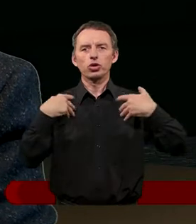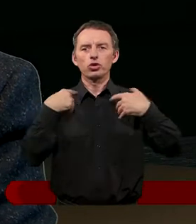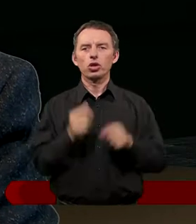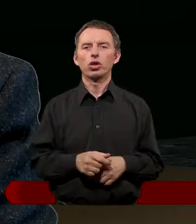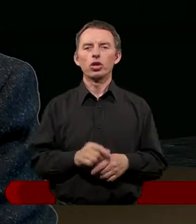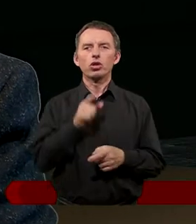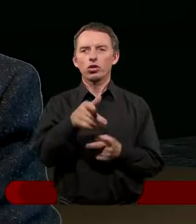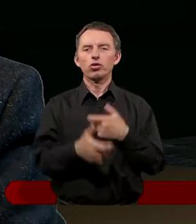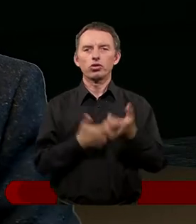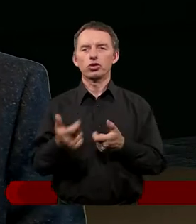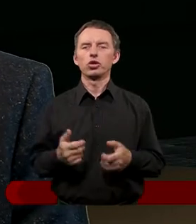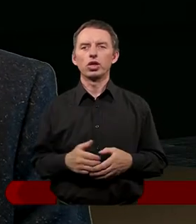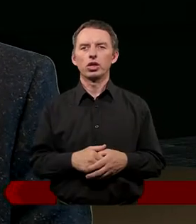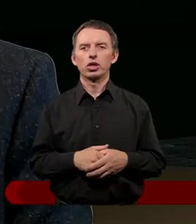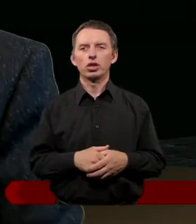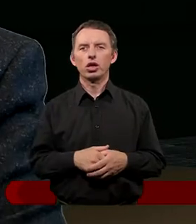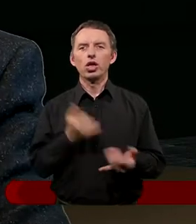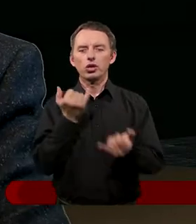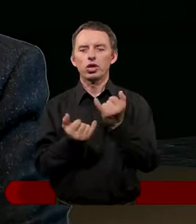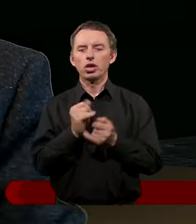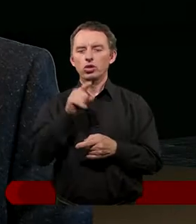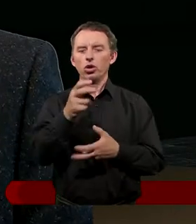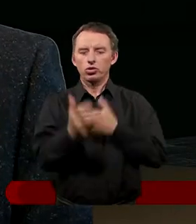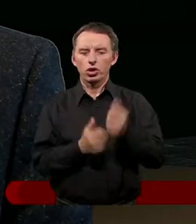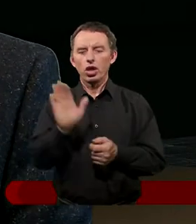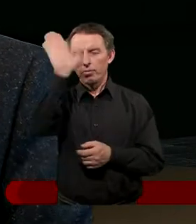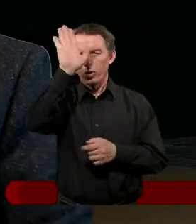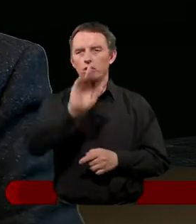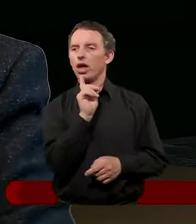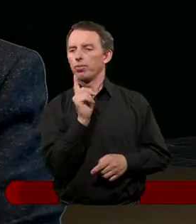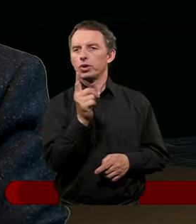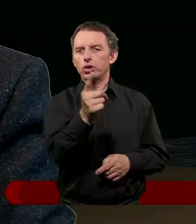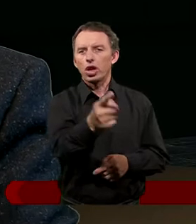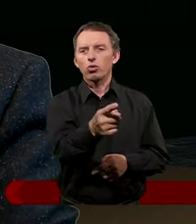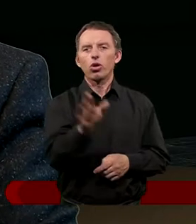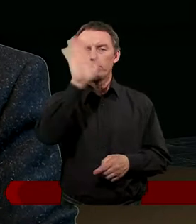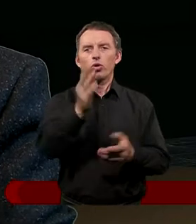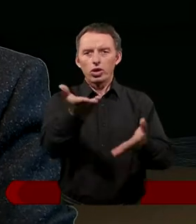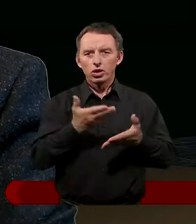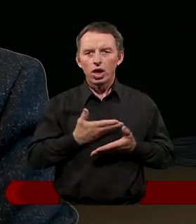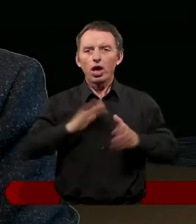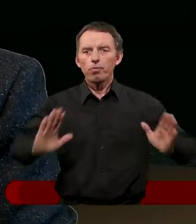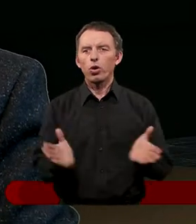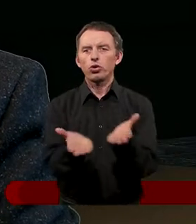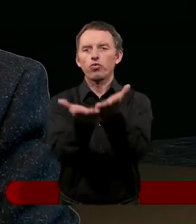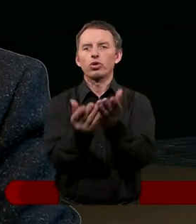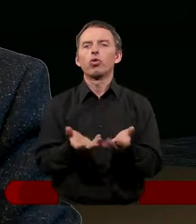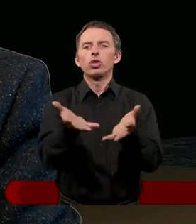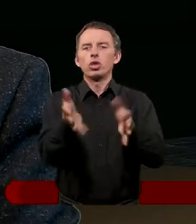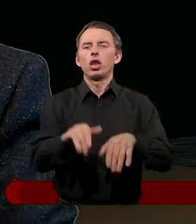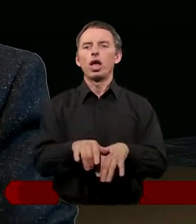zależy, jakie to są przygłady, prawda? I jeżeli to dotyczy Bożych przesłań, jeżeli Bóg nam poświęcił tyle uwagi,